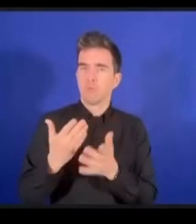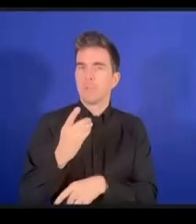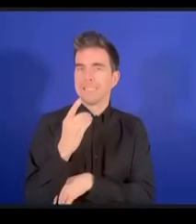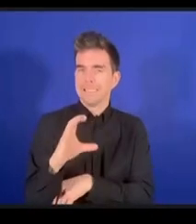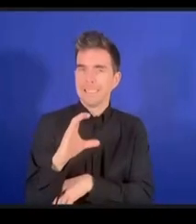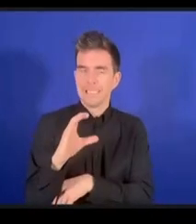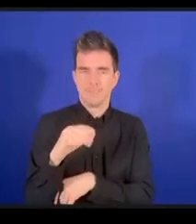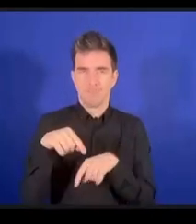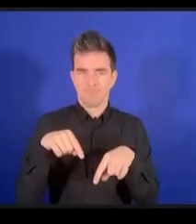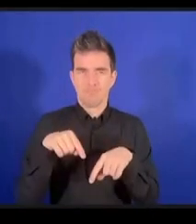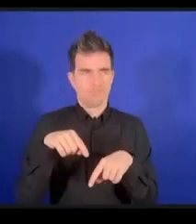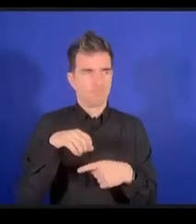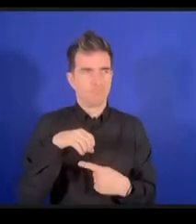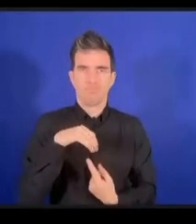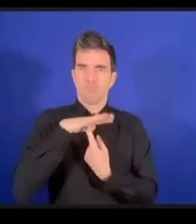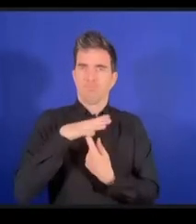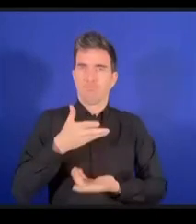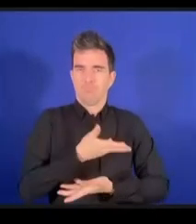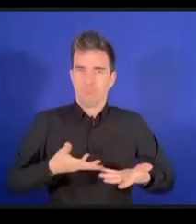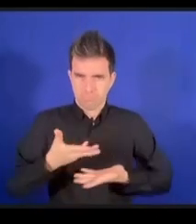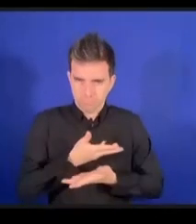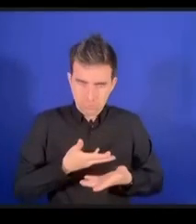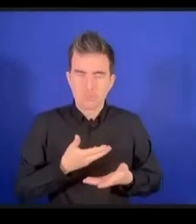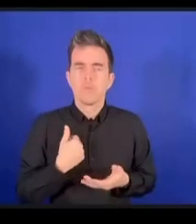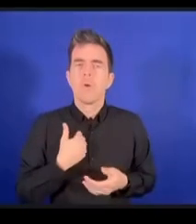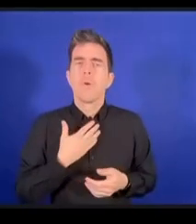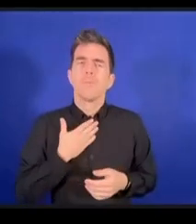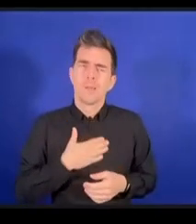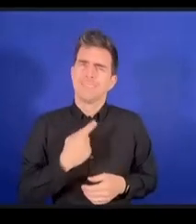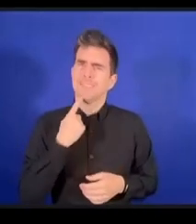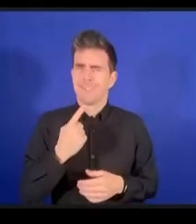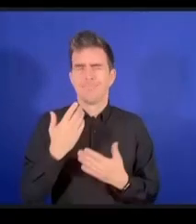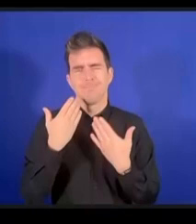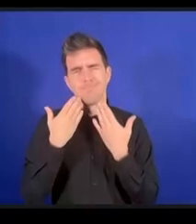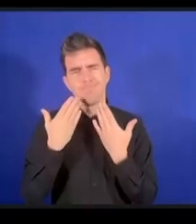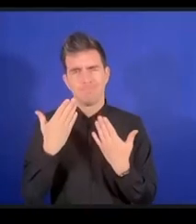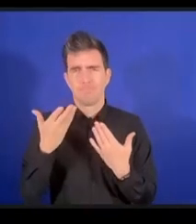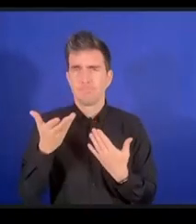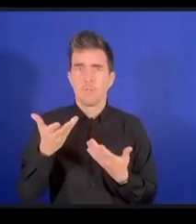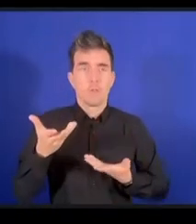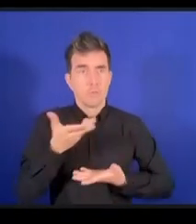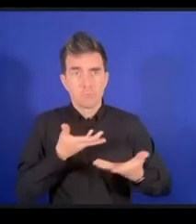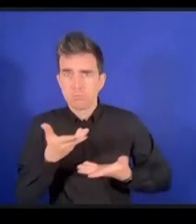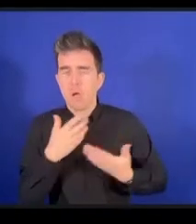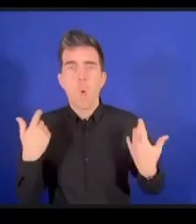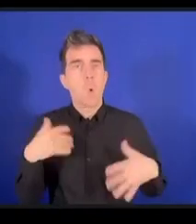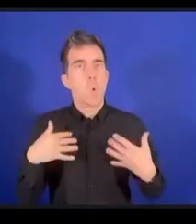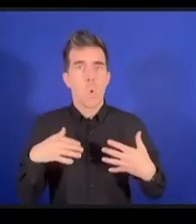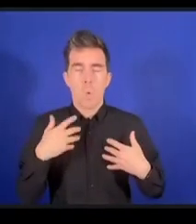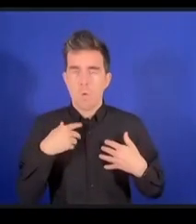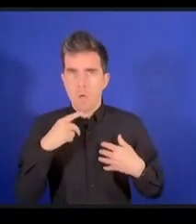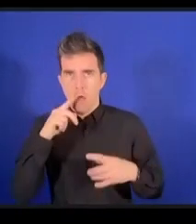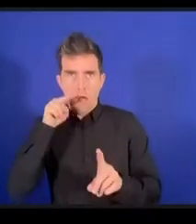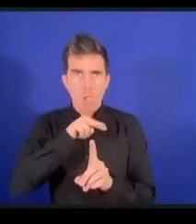la séance a été extrêmement informative avec beaucoup de conclusions et d'appels à l'action